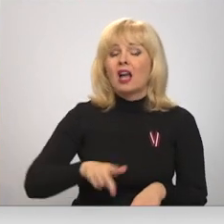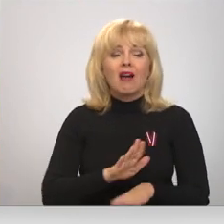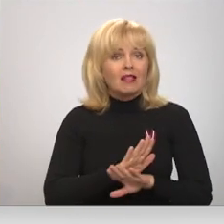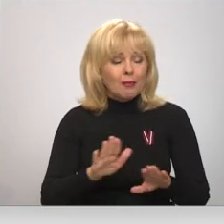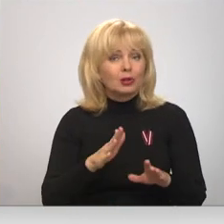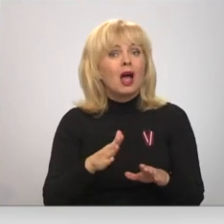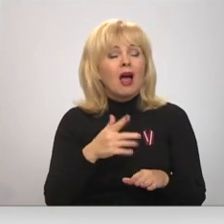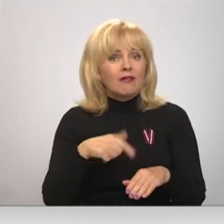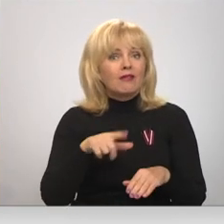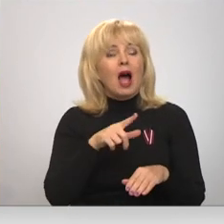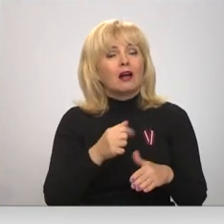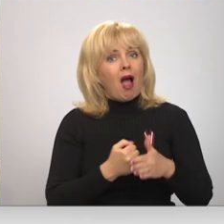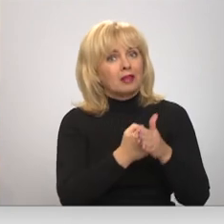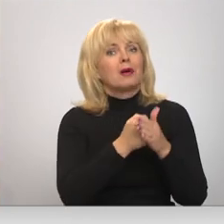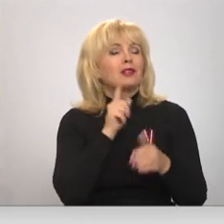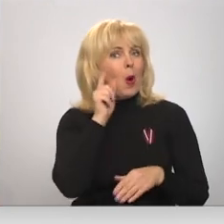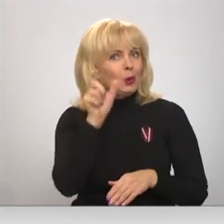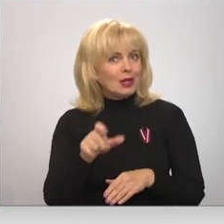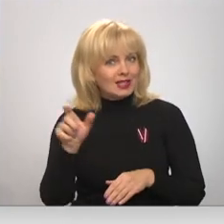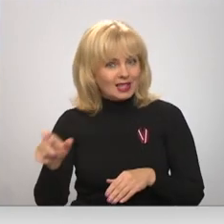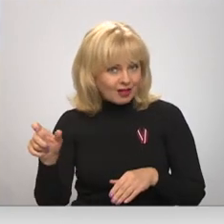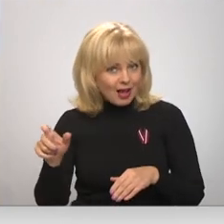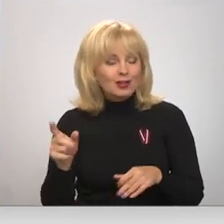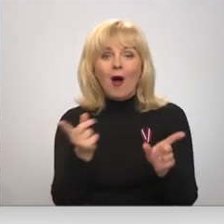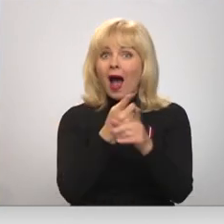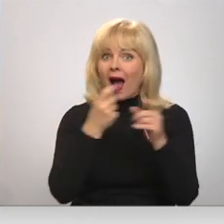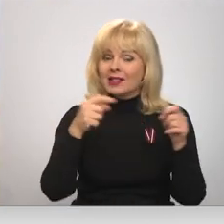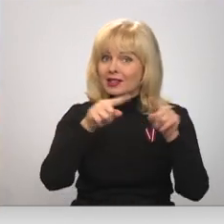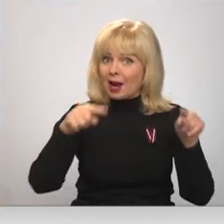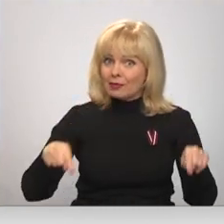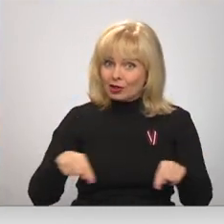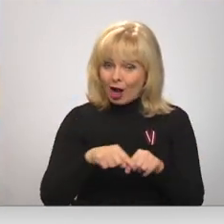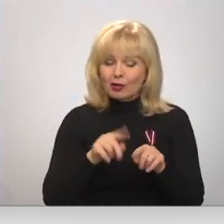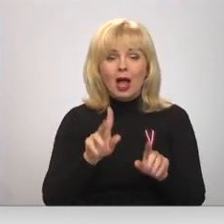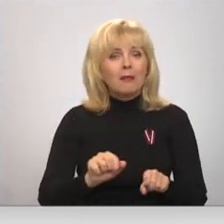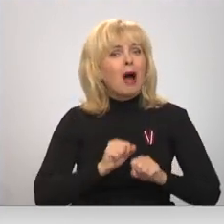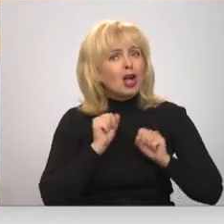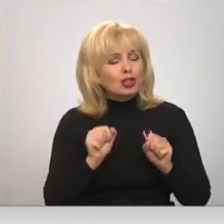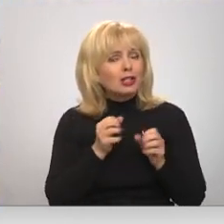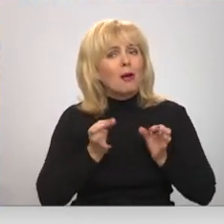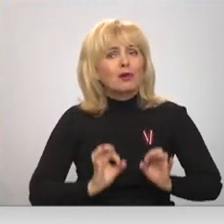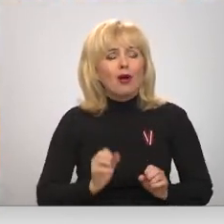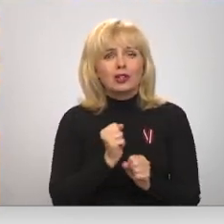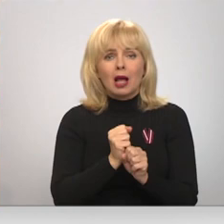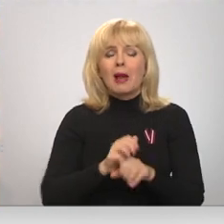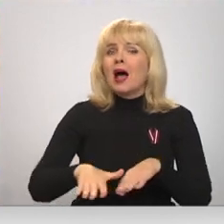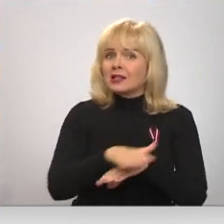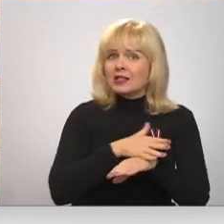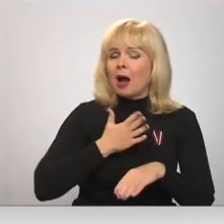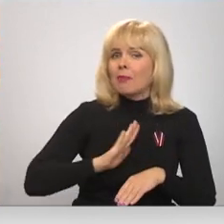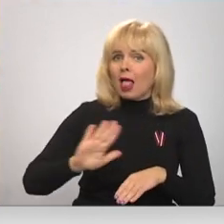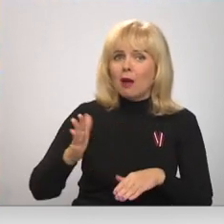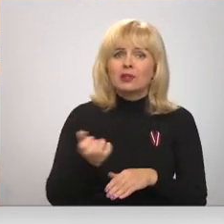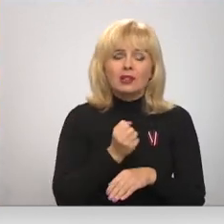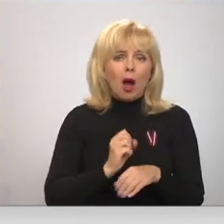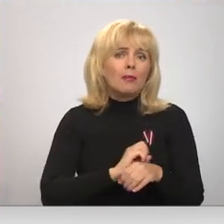ārējais balstīstam jaunos cilvēkus. Bet atzinības raksta par pašaizliedzību un profesionālu darbu sabiedrības labā saņēma